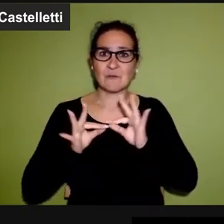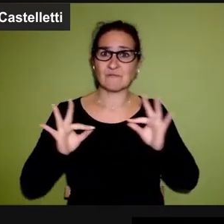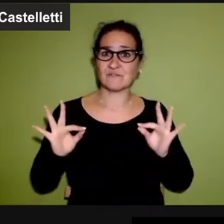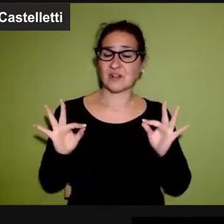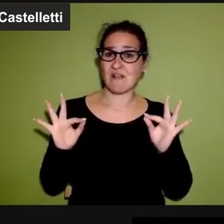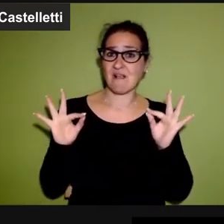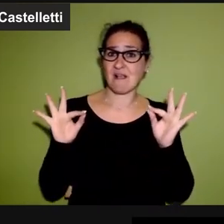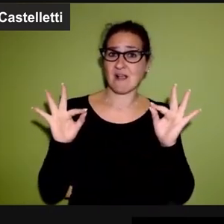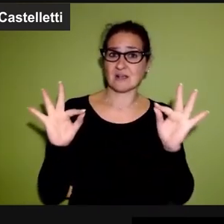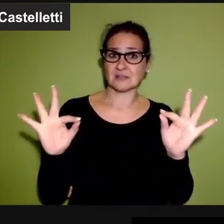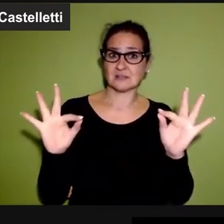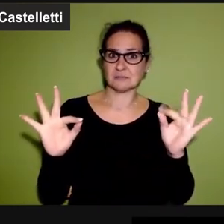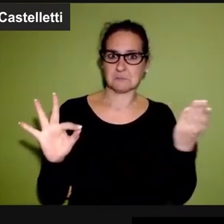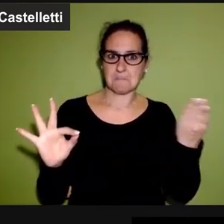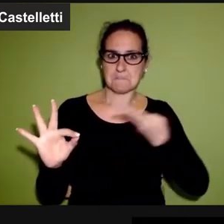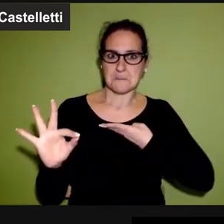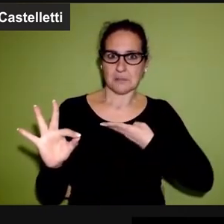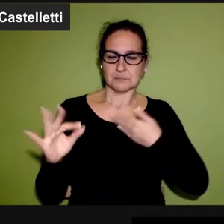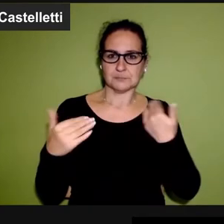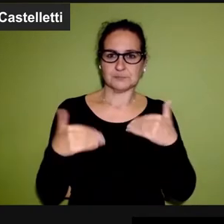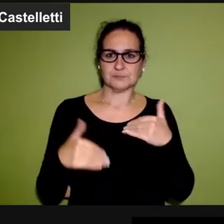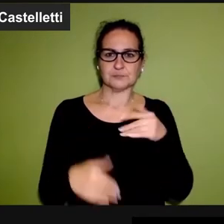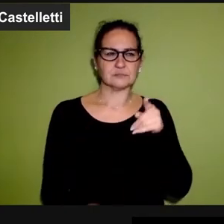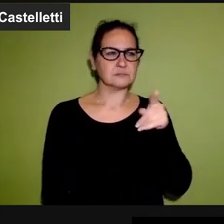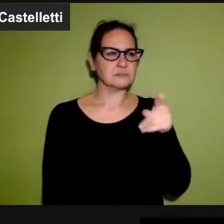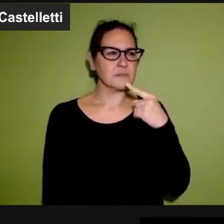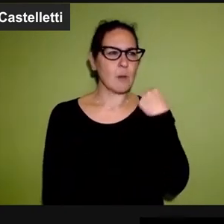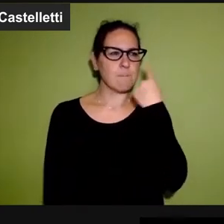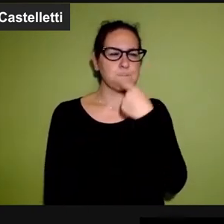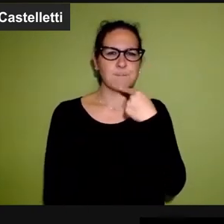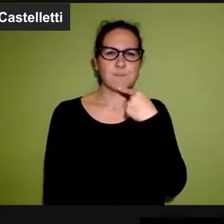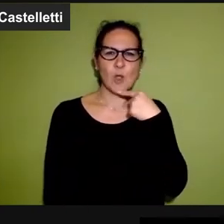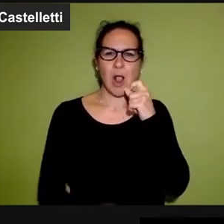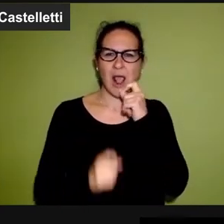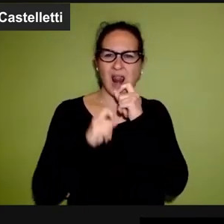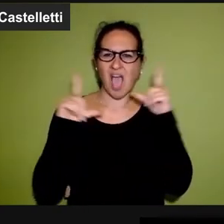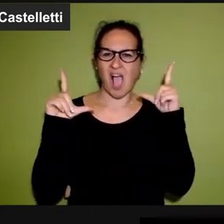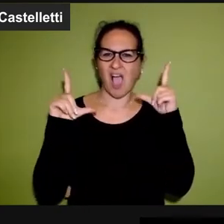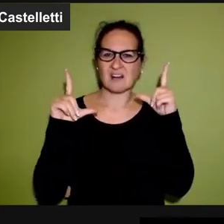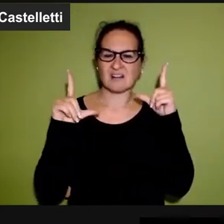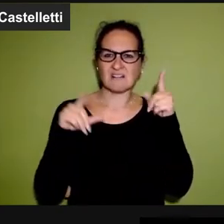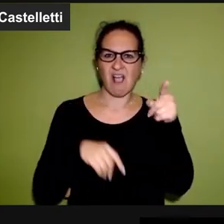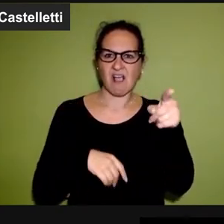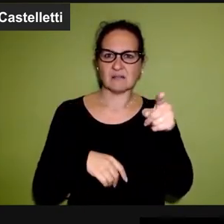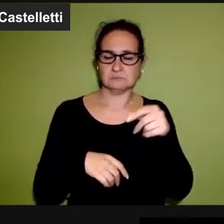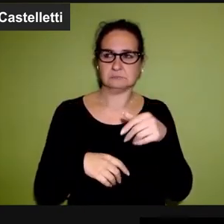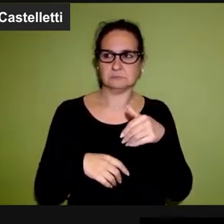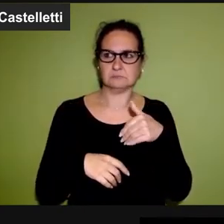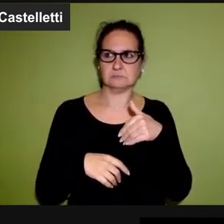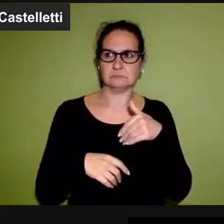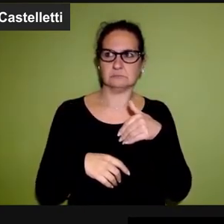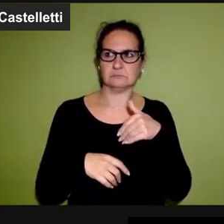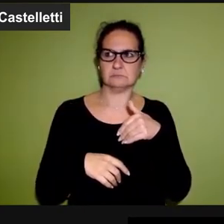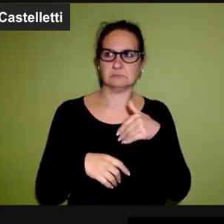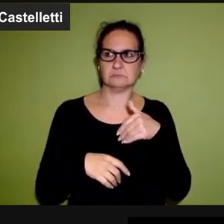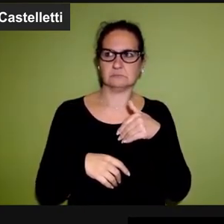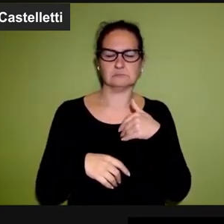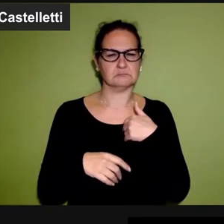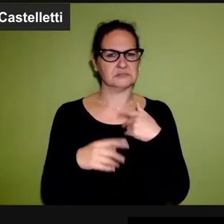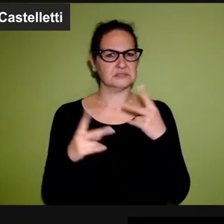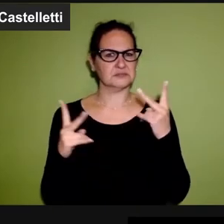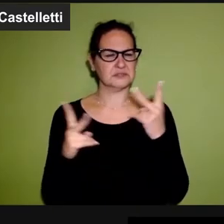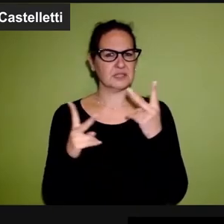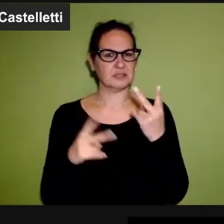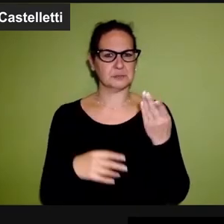dice questa frase che mi ha colpita molto. Lei ha la bocca troppo larga. Mi ha colpita questa frase